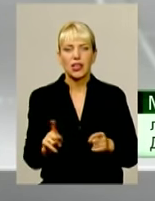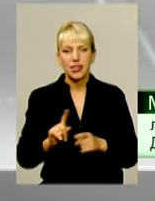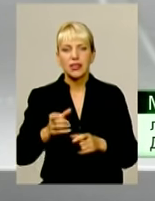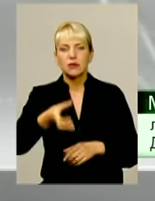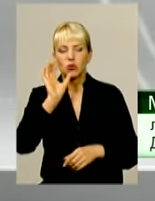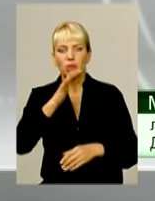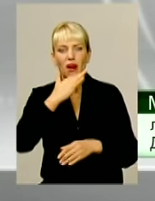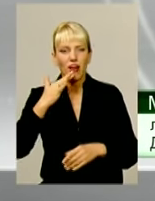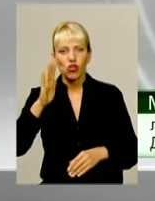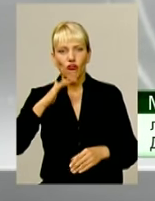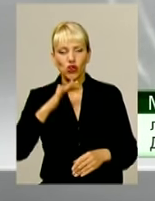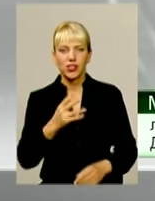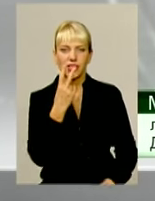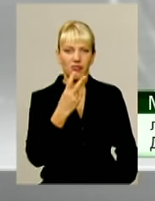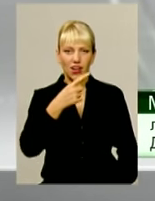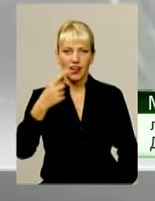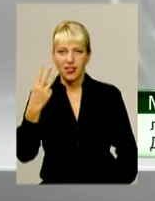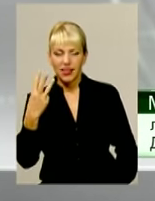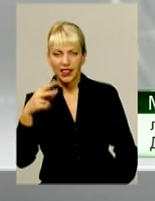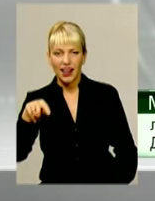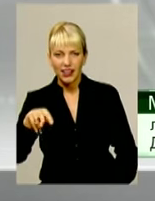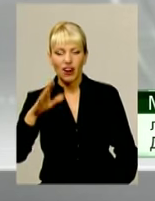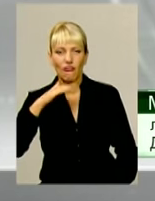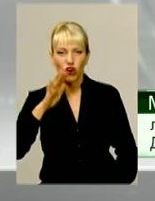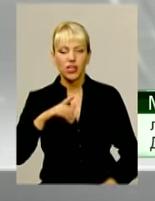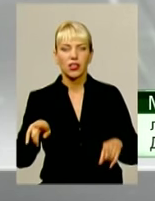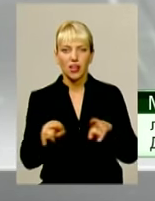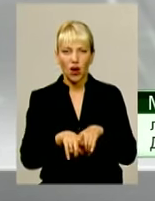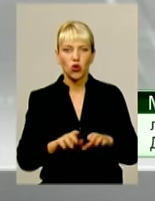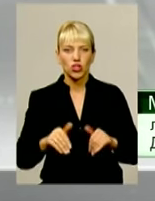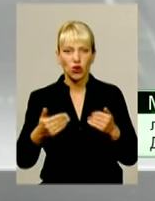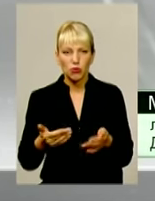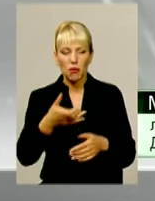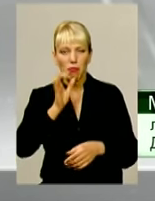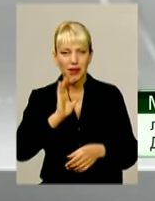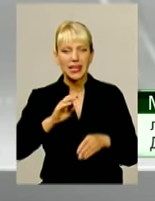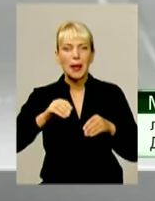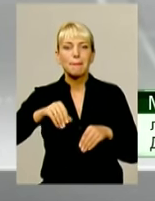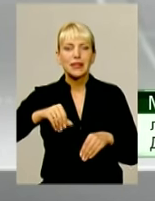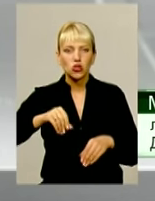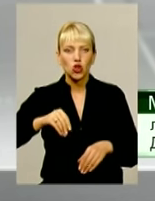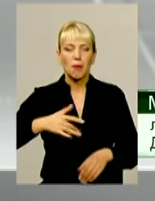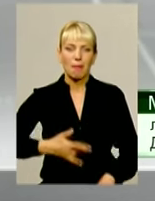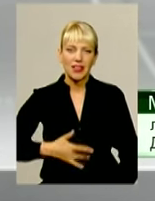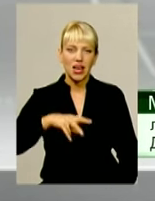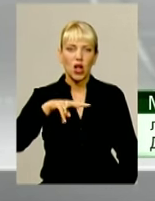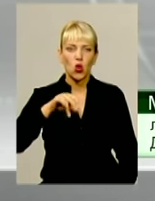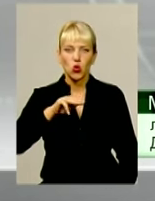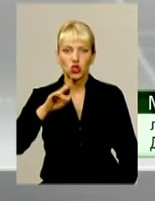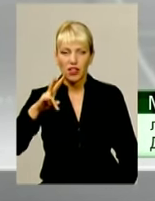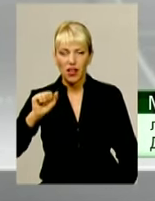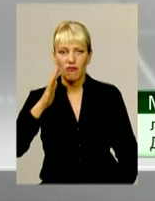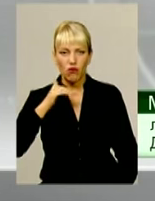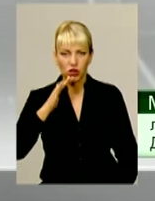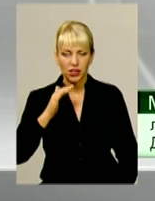дорослих. Для відшкодування втрати солей та мікроелементів рекомендується пити підсолену і мінеральну лужну воду. Молочно-кислі напої